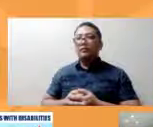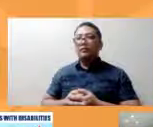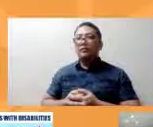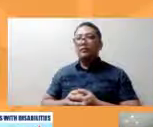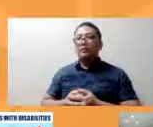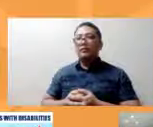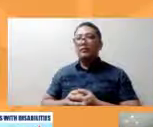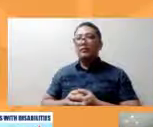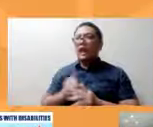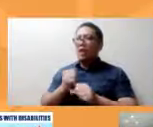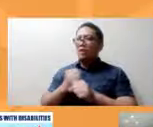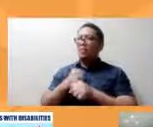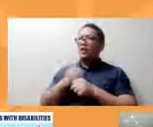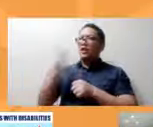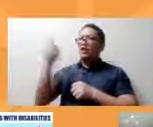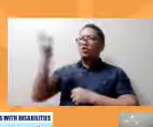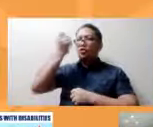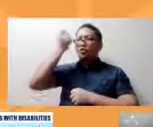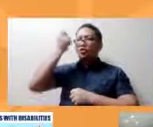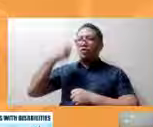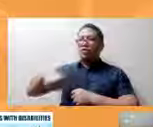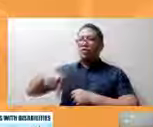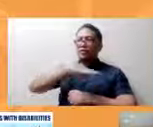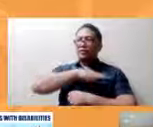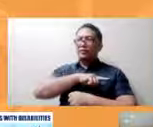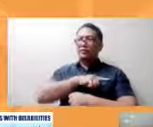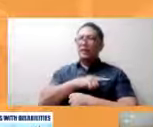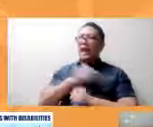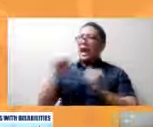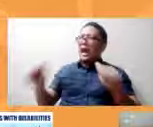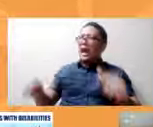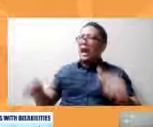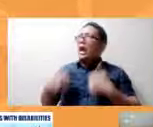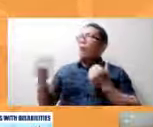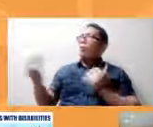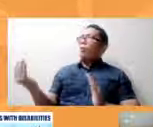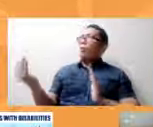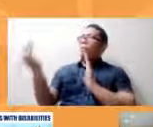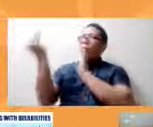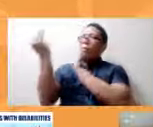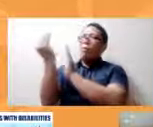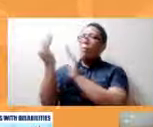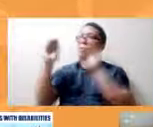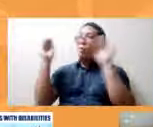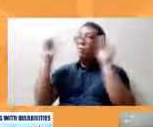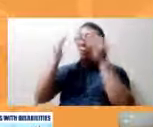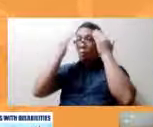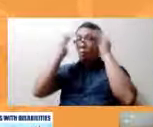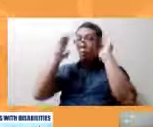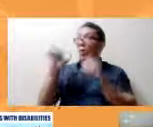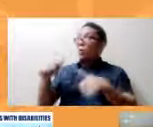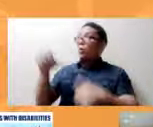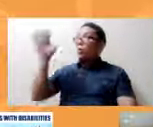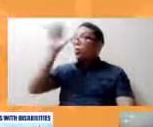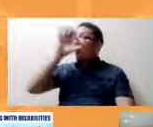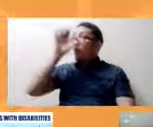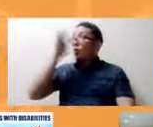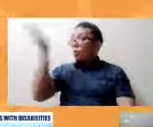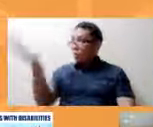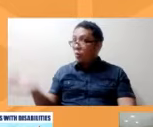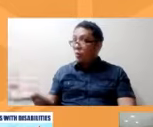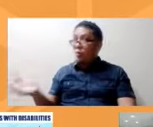yourself understood sa amin paano rin kami mga kalapit kung wala rin kaming alam kung saan kahahanapin saan